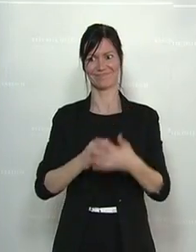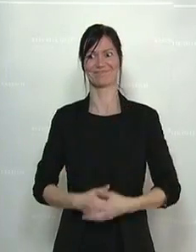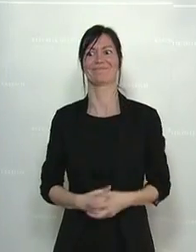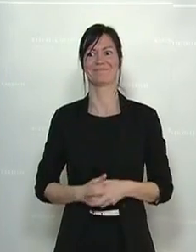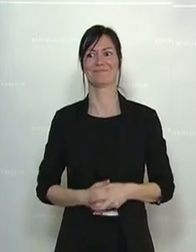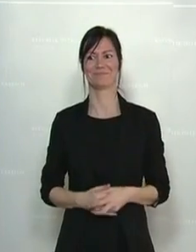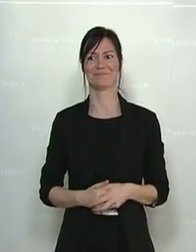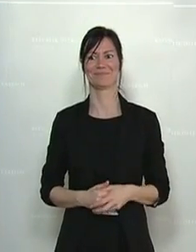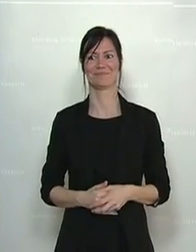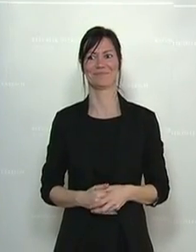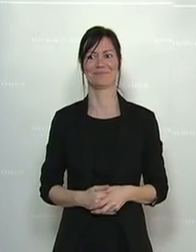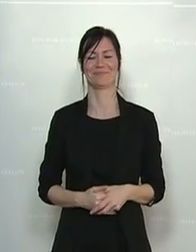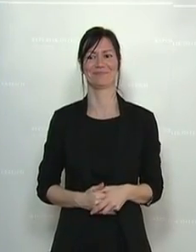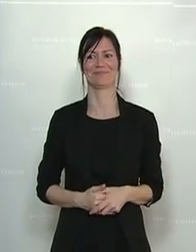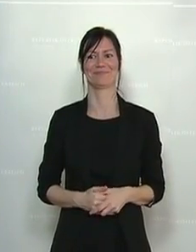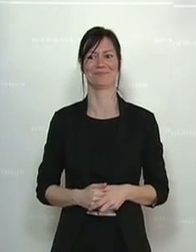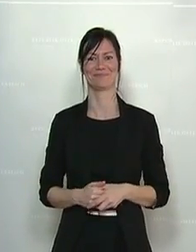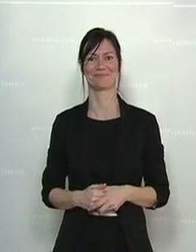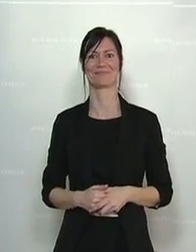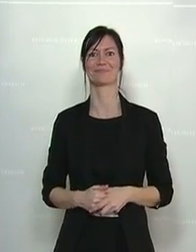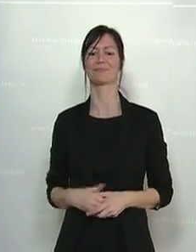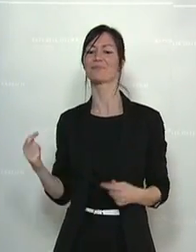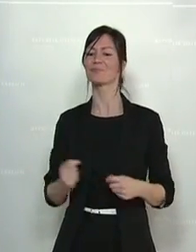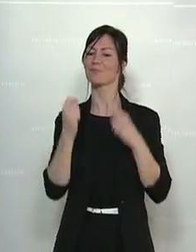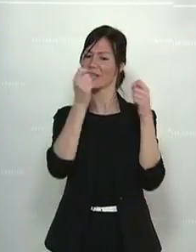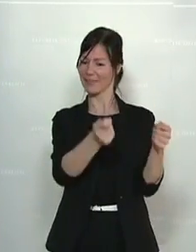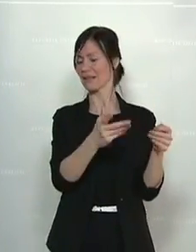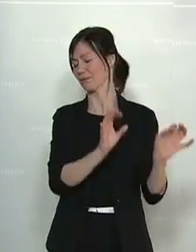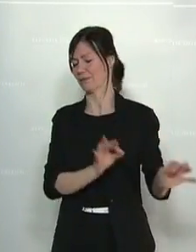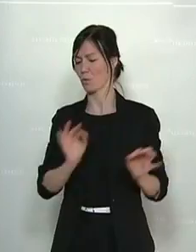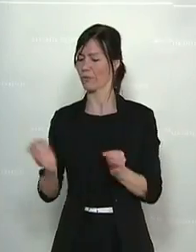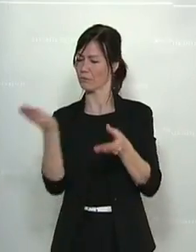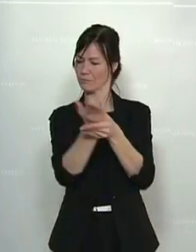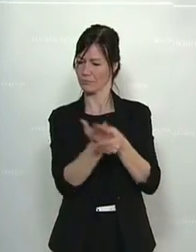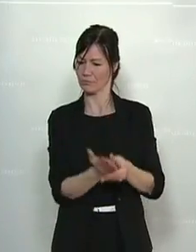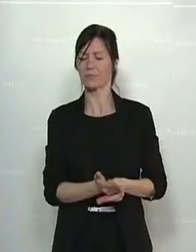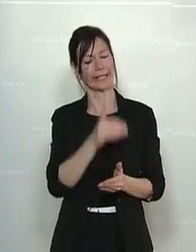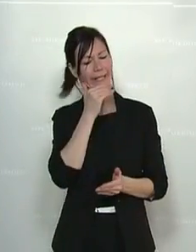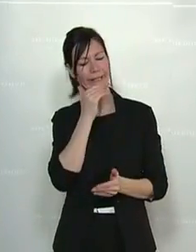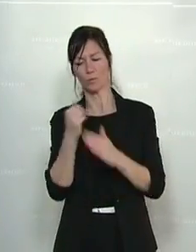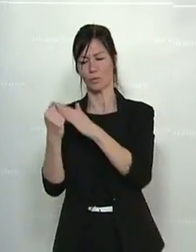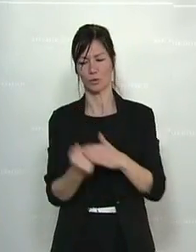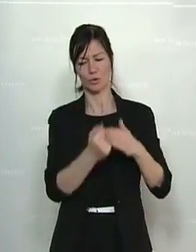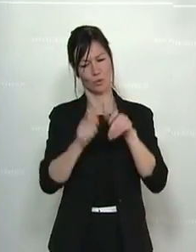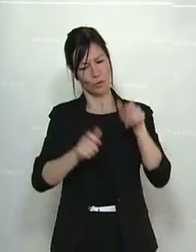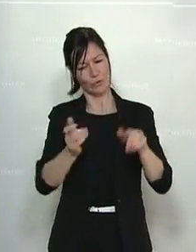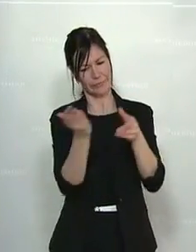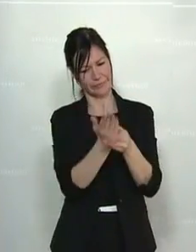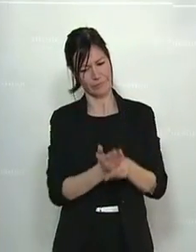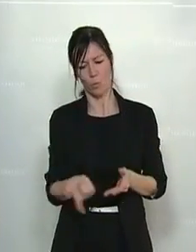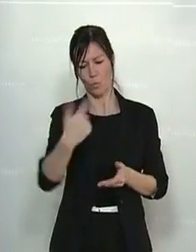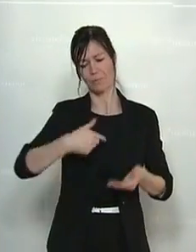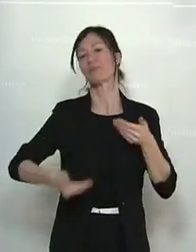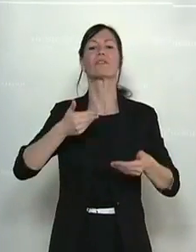Nach der Frauensprecherin der ÖVP kommt nun die Frauensprecherin der Freiheitlichen, Rosa